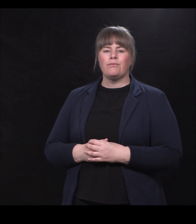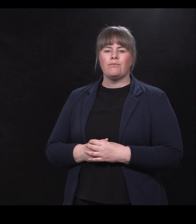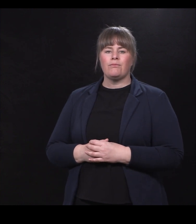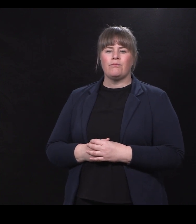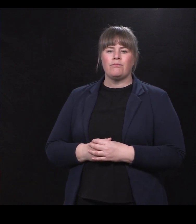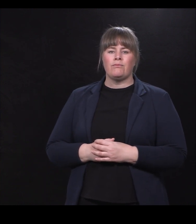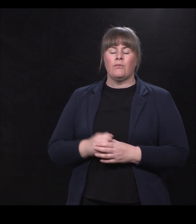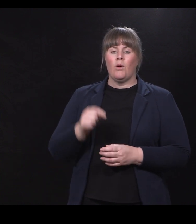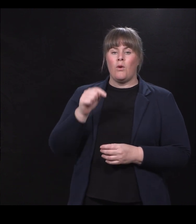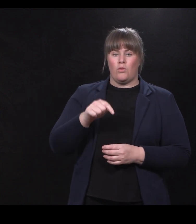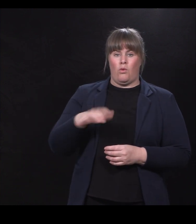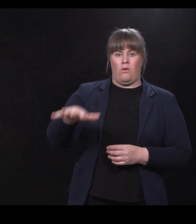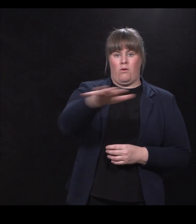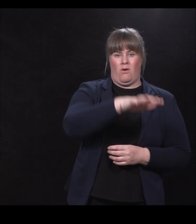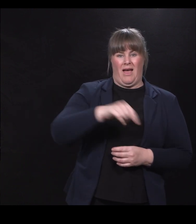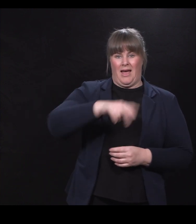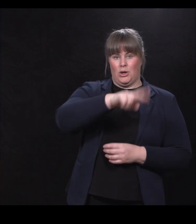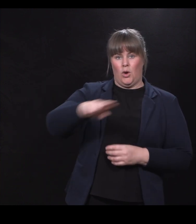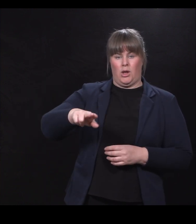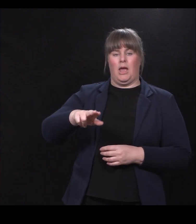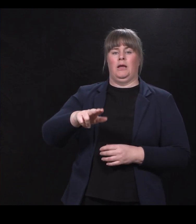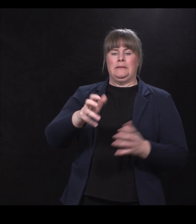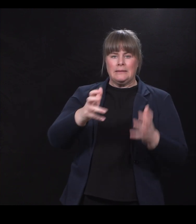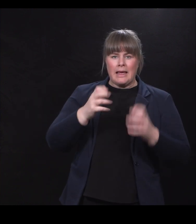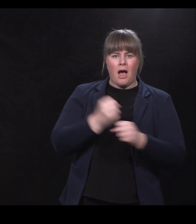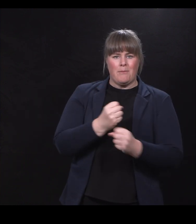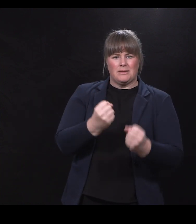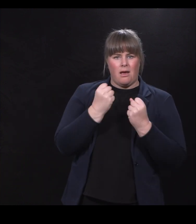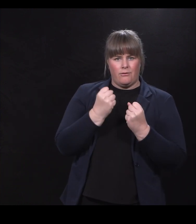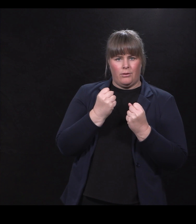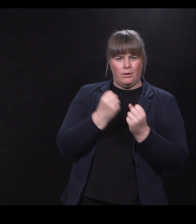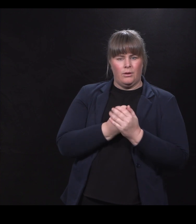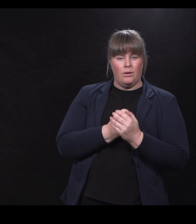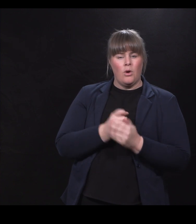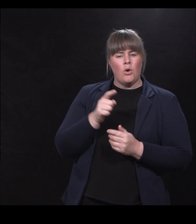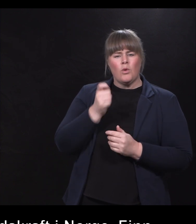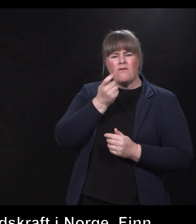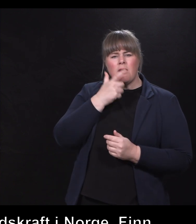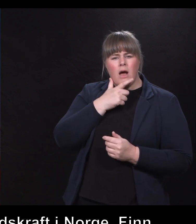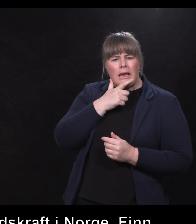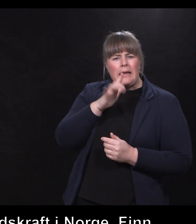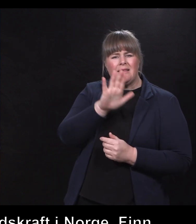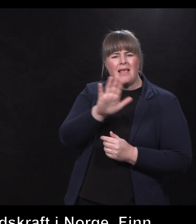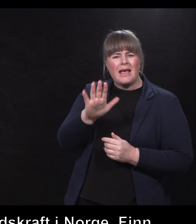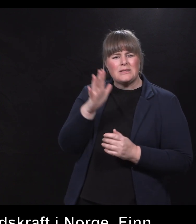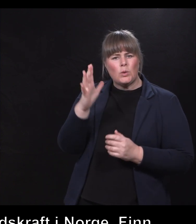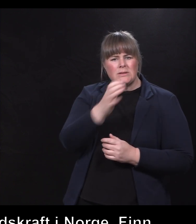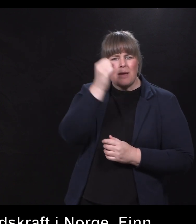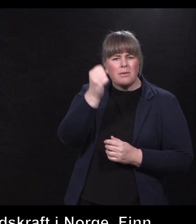arbeidskraft i Norge. Finn Arell, det konseptet som dere har på